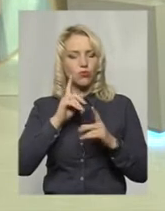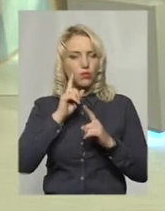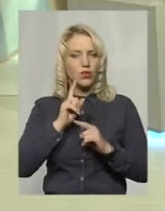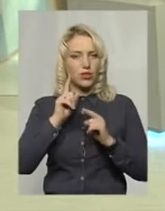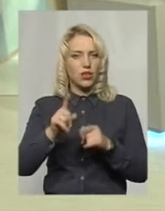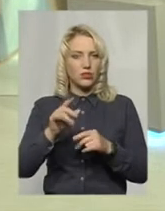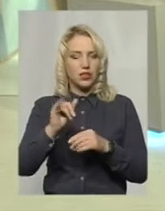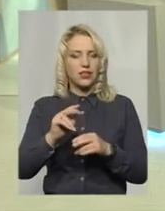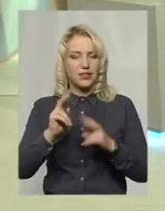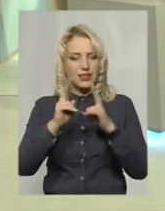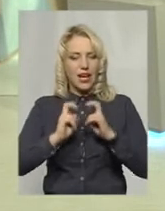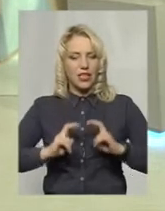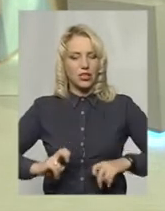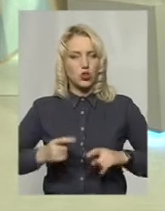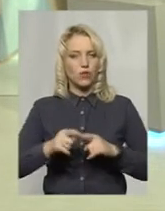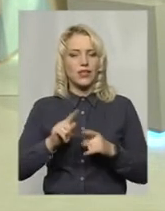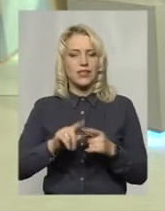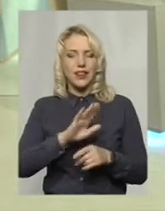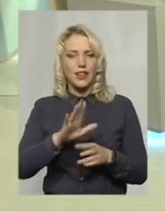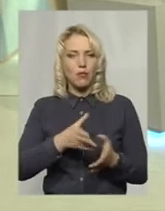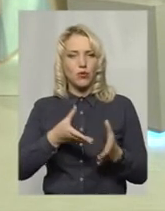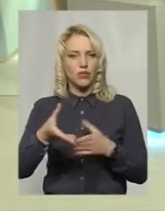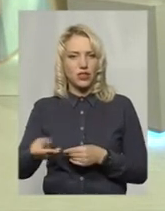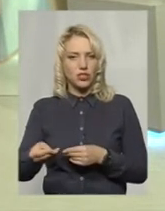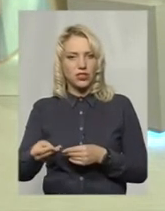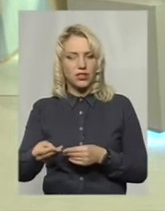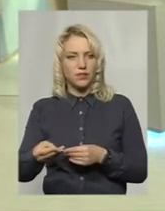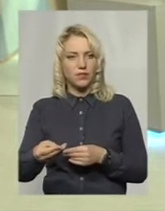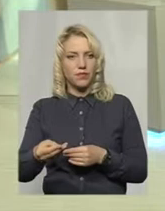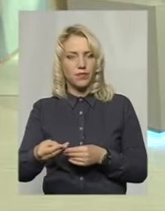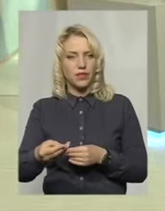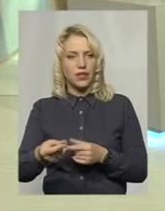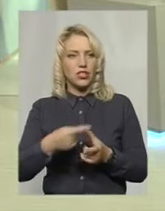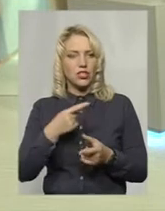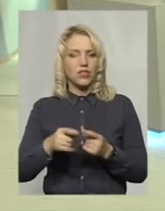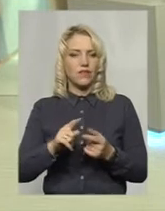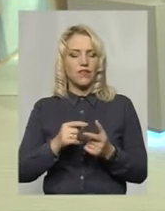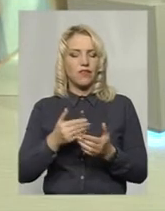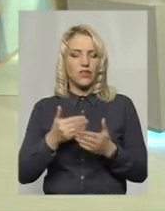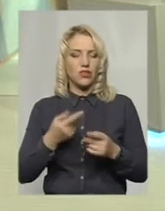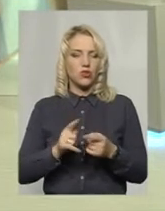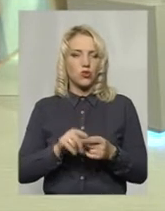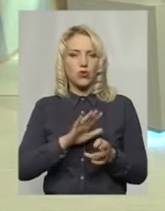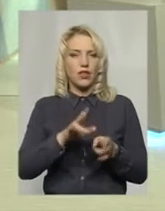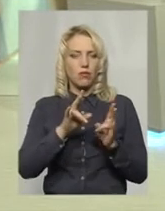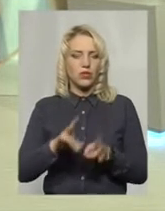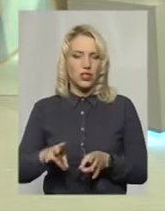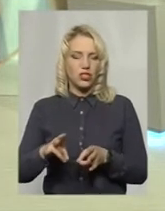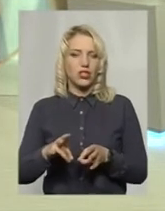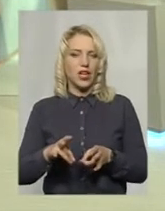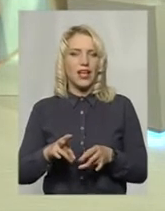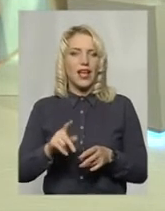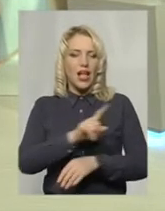діагностуванню. Чи це не позначиться, чи від цього не постраждає лікувальна частина?